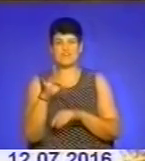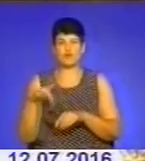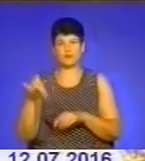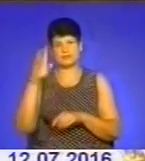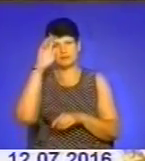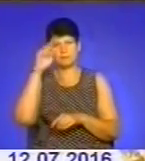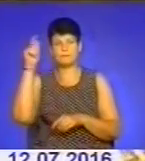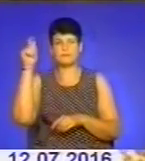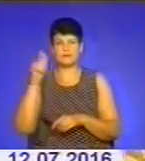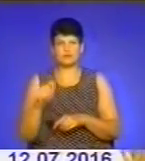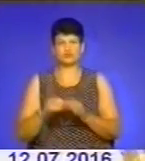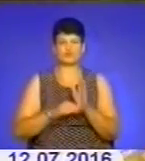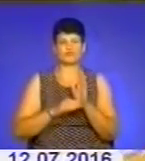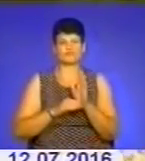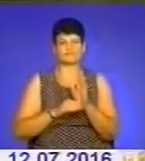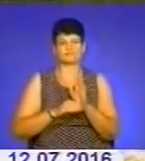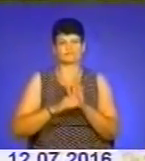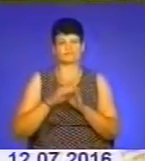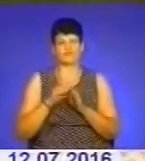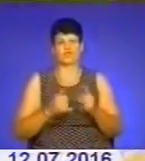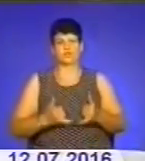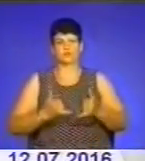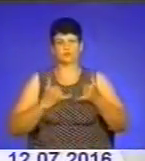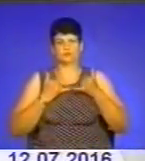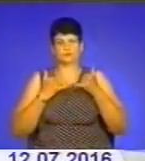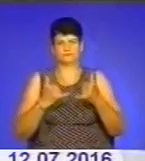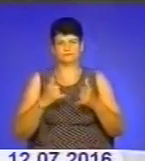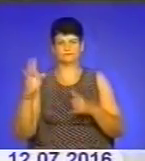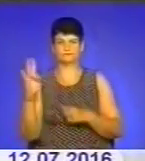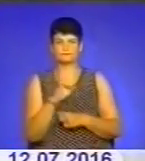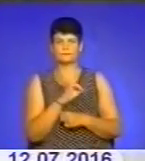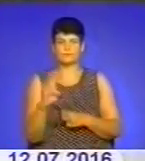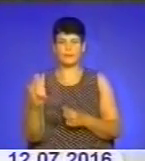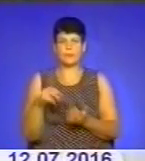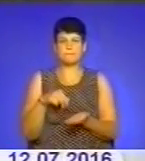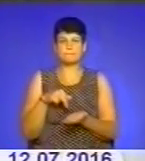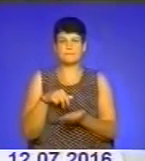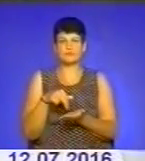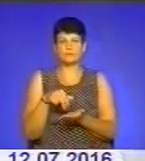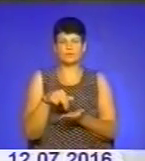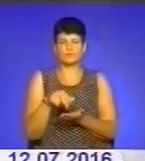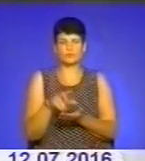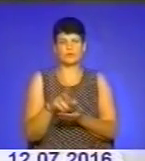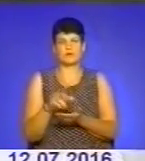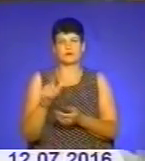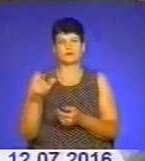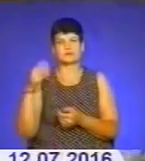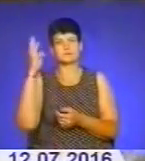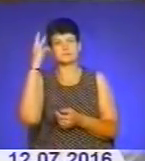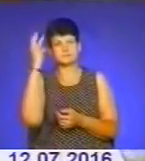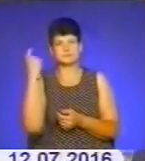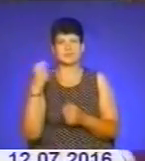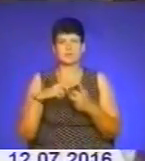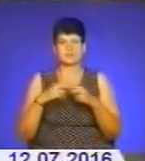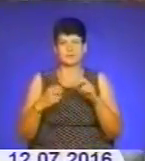прибудуть високопоставлені представники духовенства. Пішою ходою до загальнонці вирушать паломники з Хмельниччини, Івано